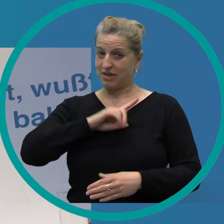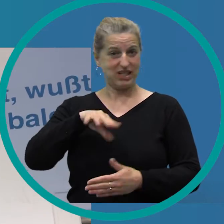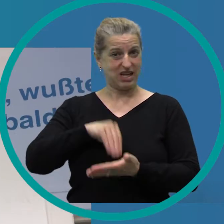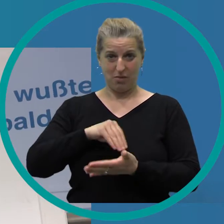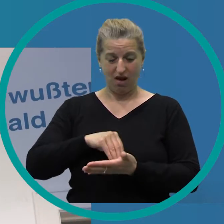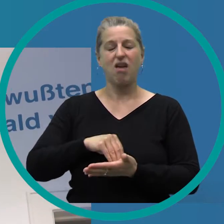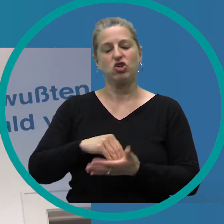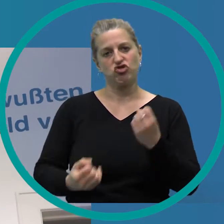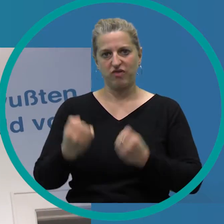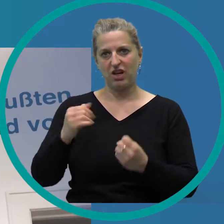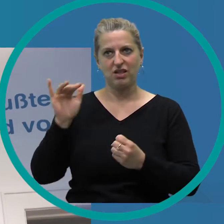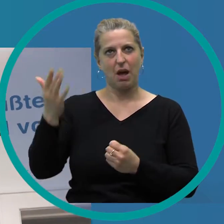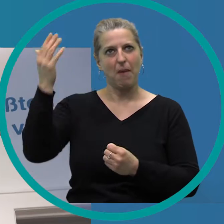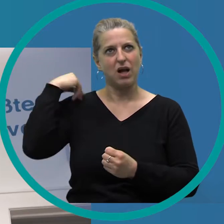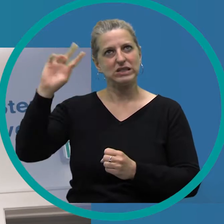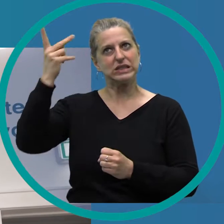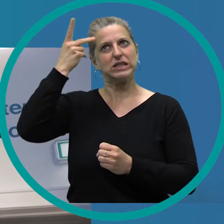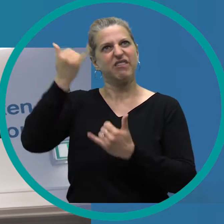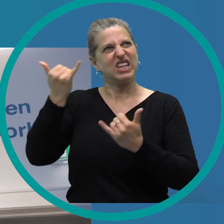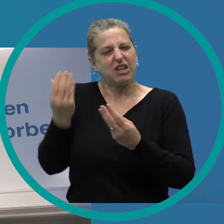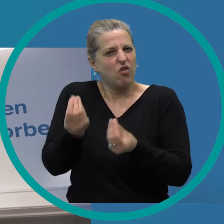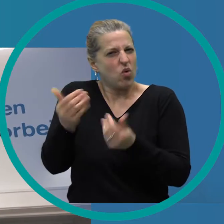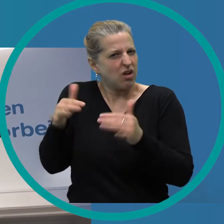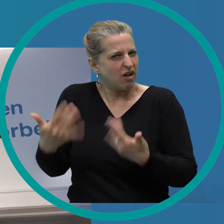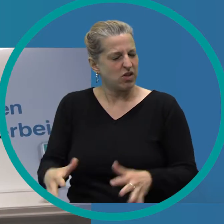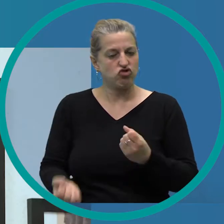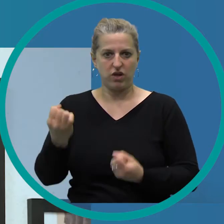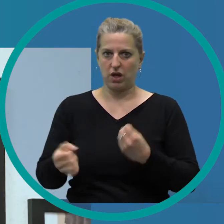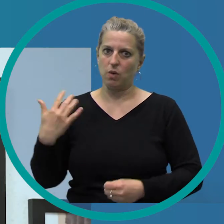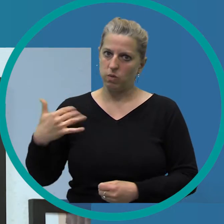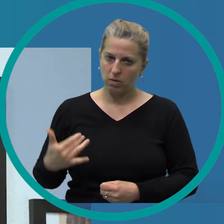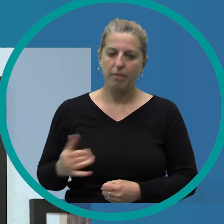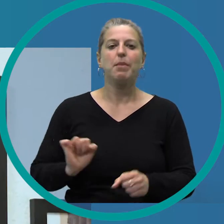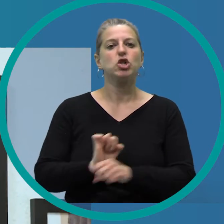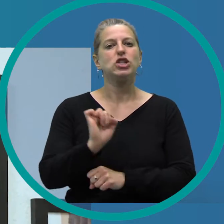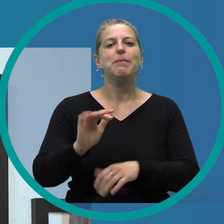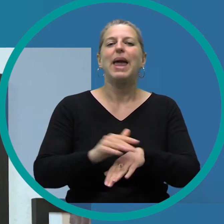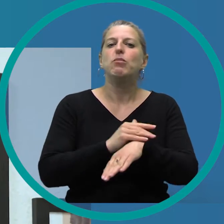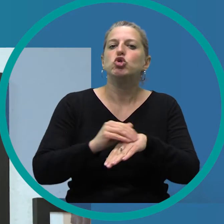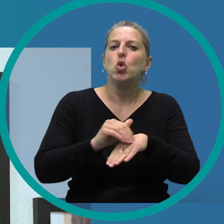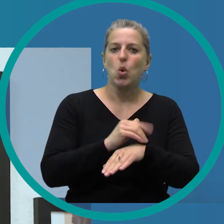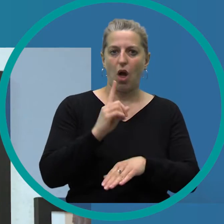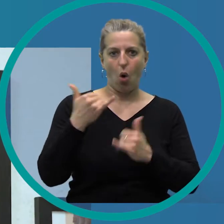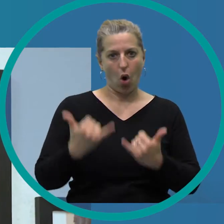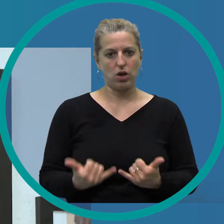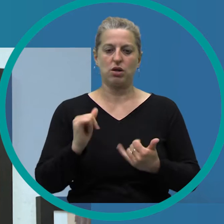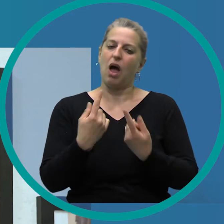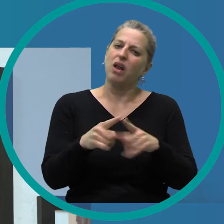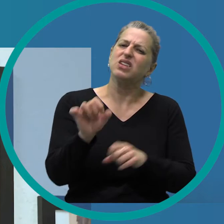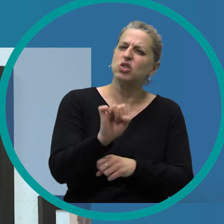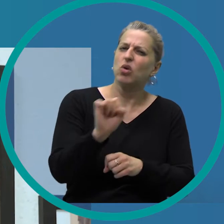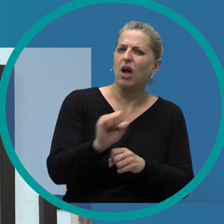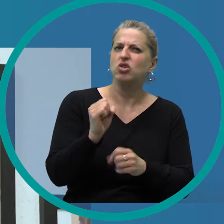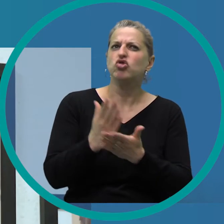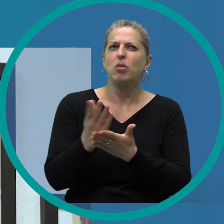war, ist es heute sehr schwierig, sich in die Lage der Menschen damals hinein zu versetzen. Trotzdem können wir die Emotionen auch heute, wenn auch in anderen